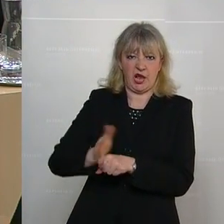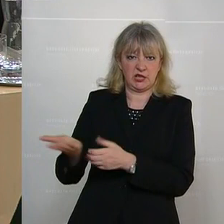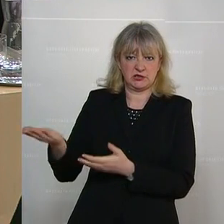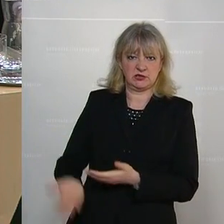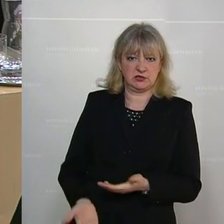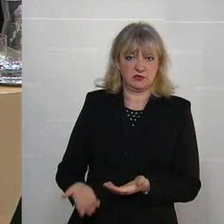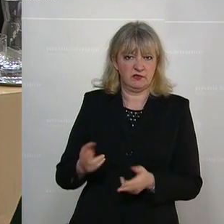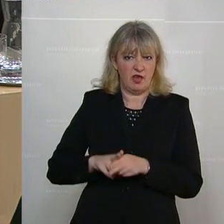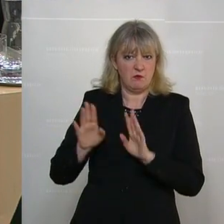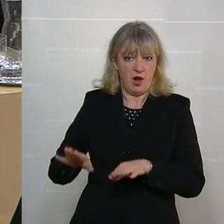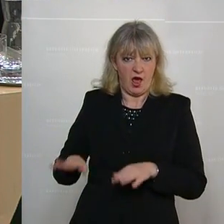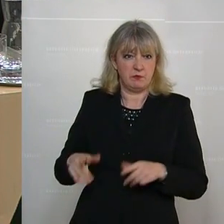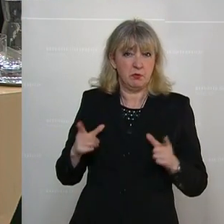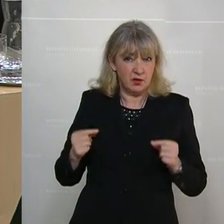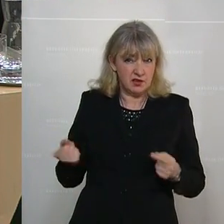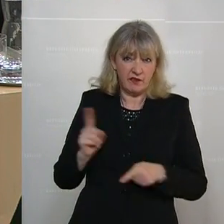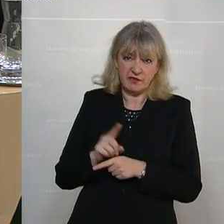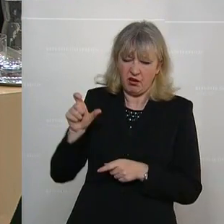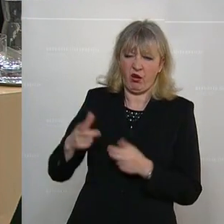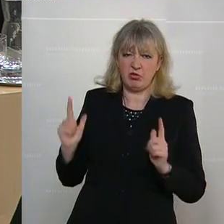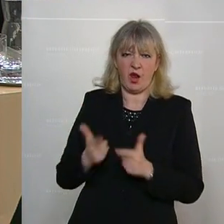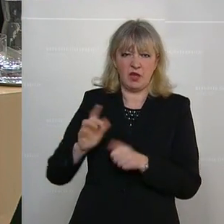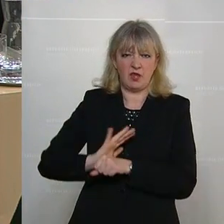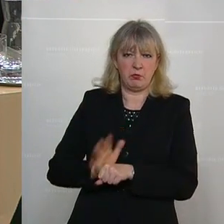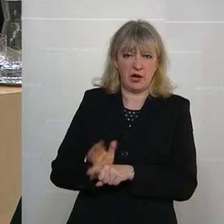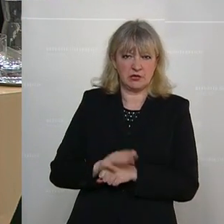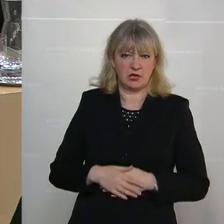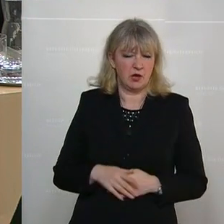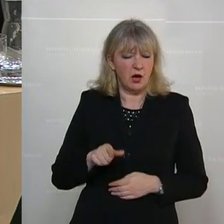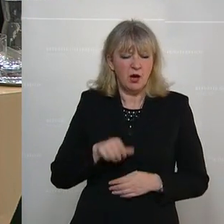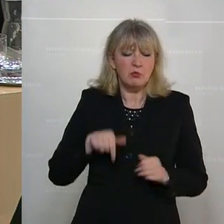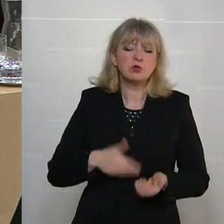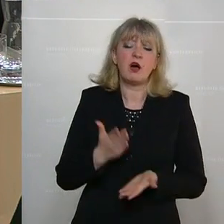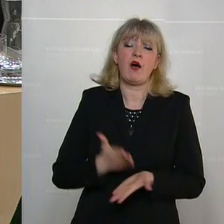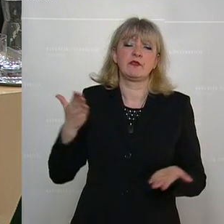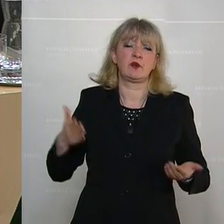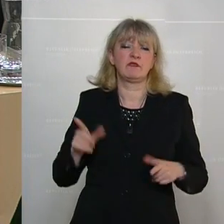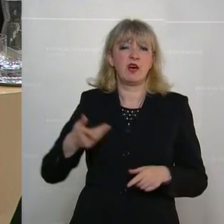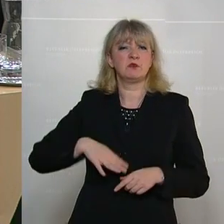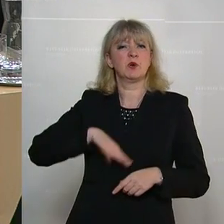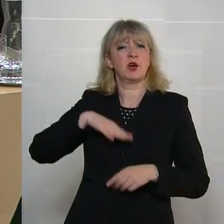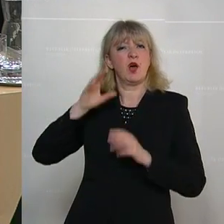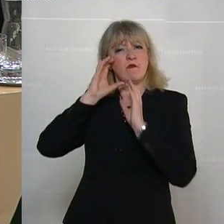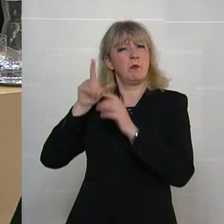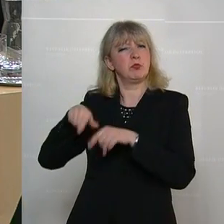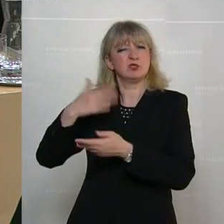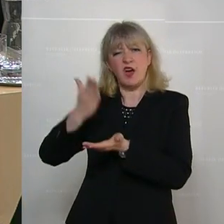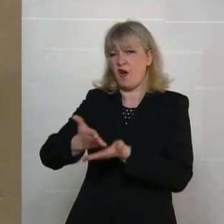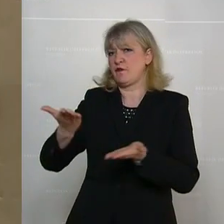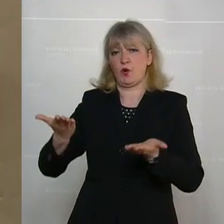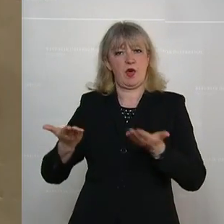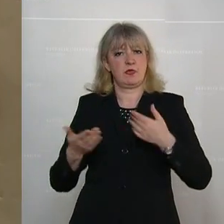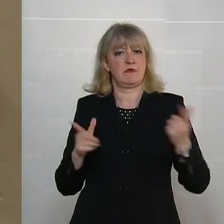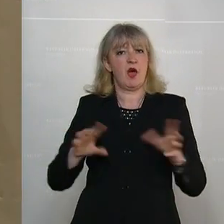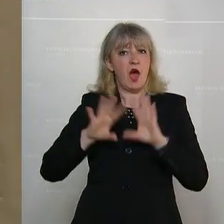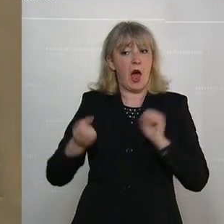dieses Versagen und diese Erpressbarkeit, mit der muss sie sich aufhören. Mit diesen Werten der ÖVP muss sie sich aufhören. Nämlich